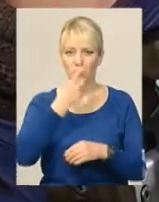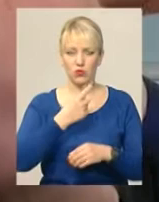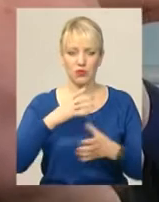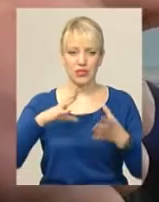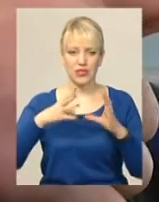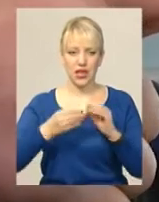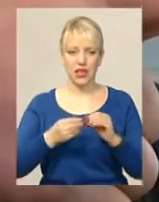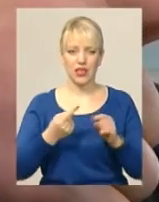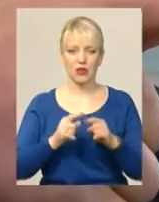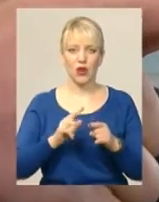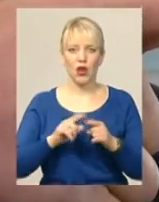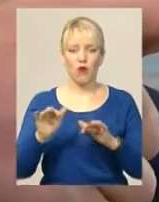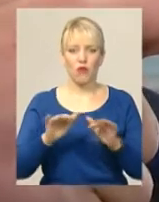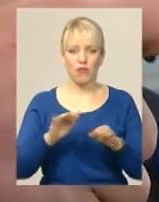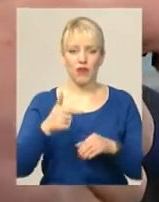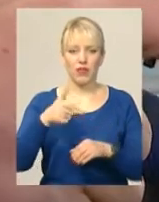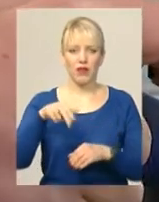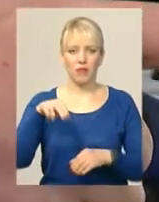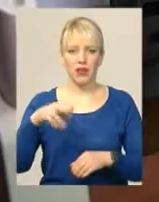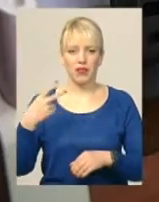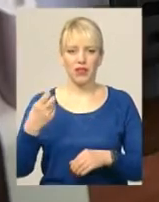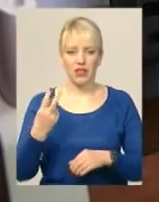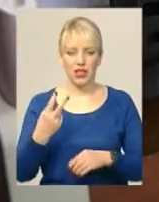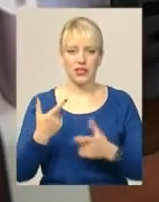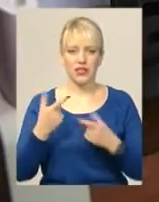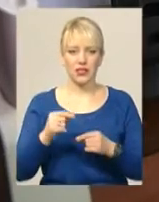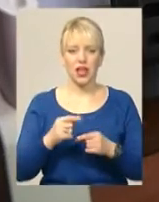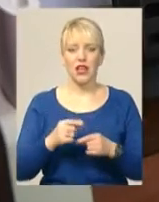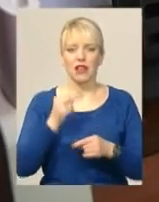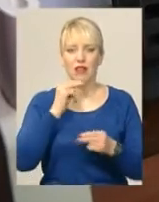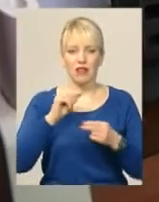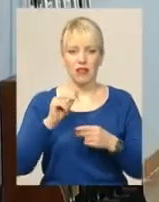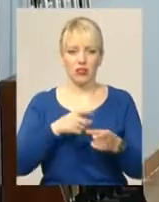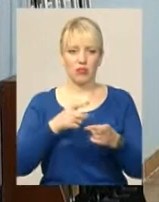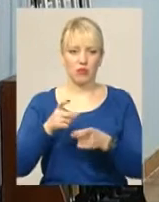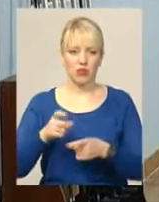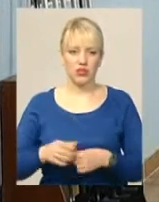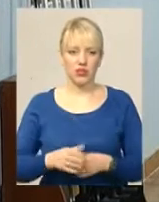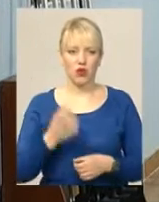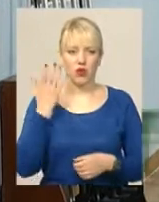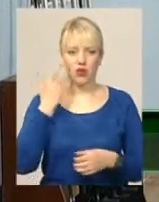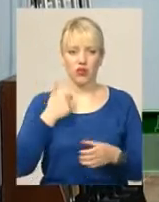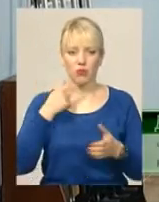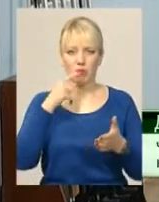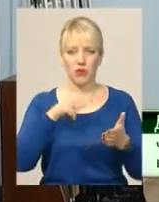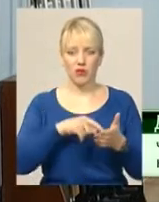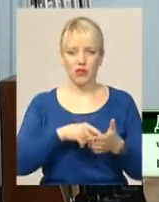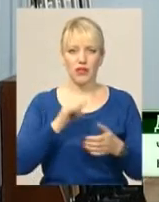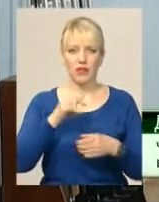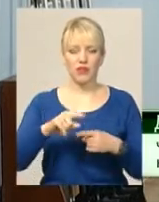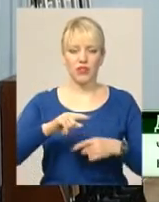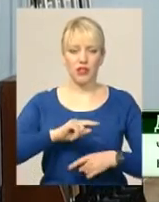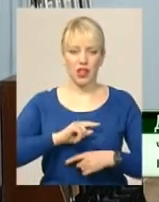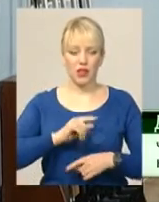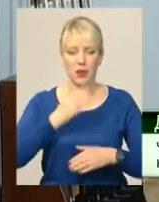ГП-12, де найкраще відстріляв 30 пострілів швидкого і стільки ж повільного бігу. Коли я попав в фінал ГП-12, то